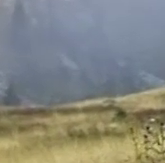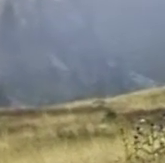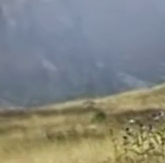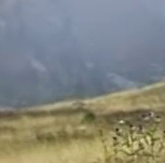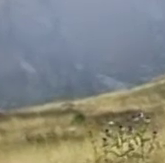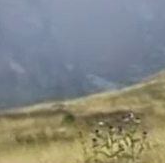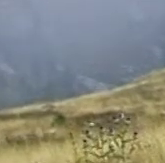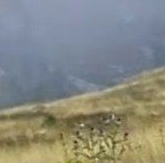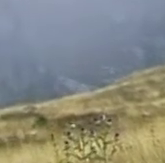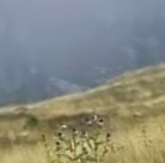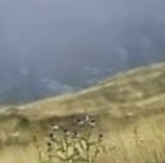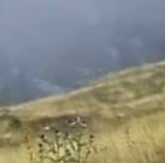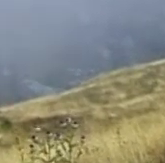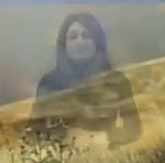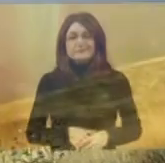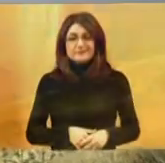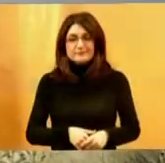ДИНАМИЧНАЯ МУЗЫКА